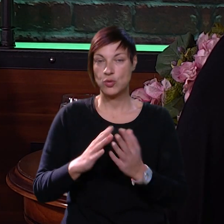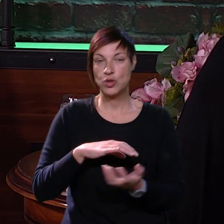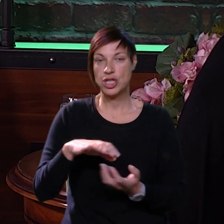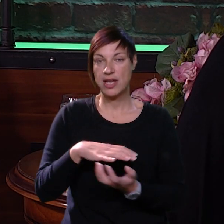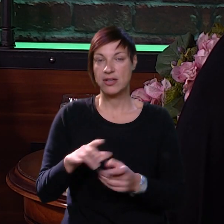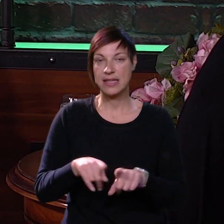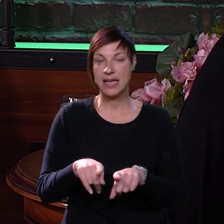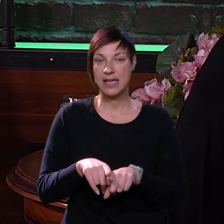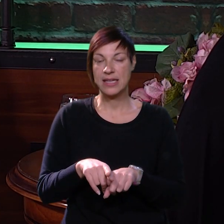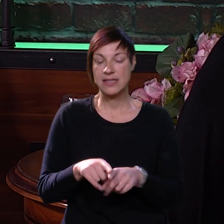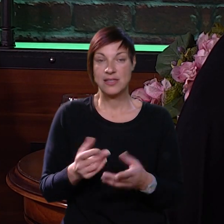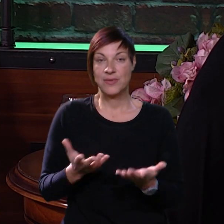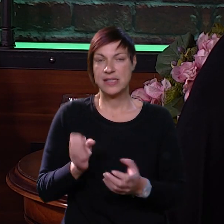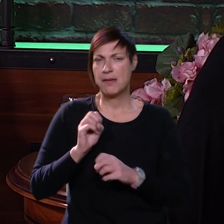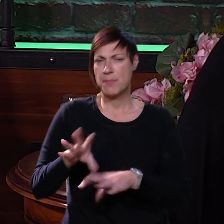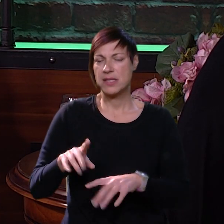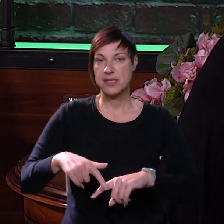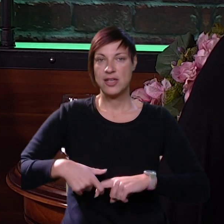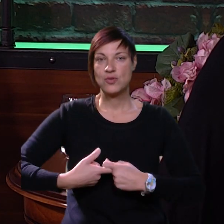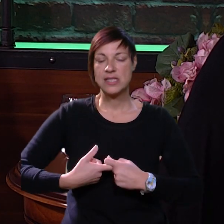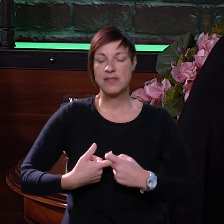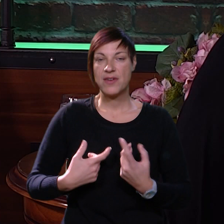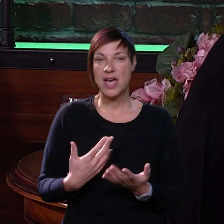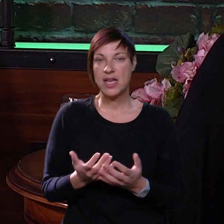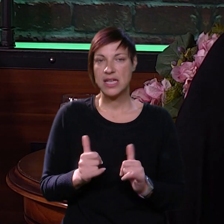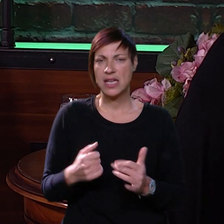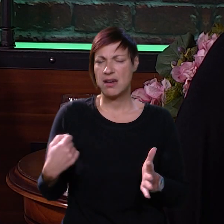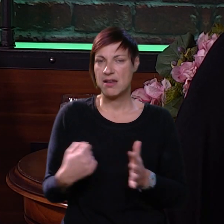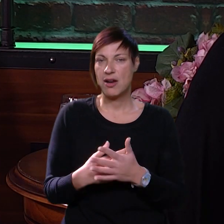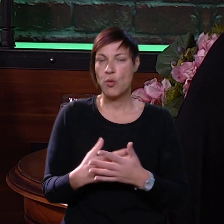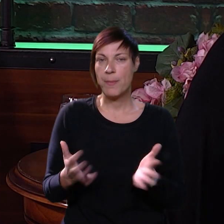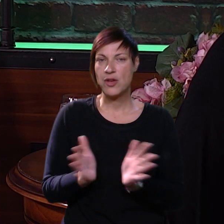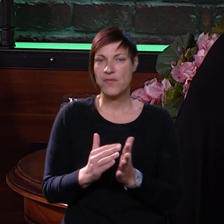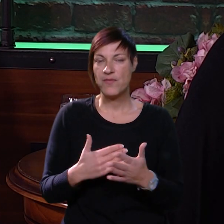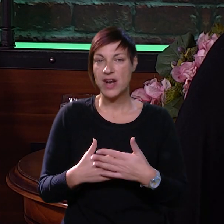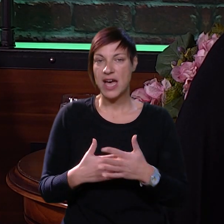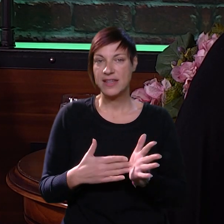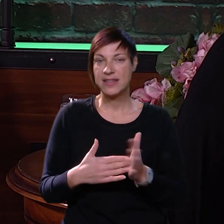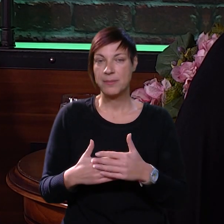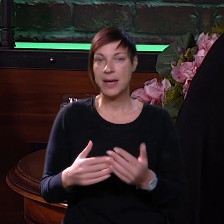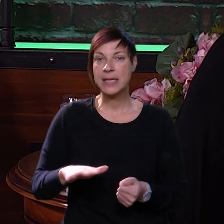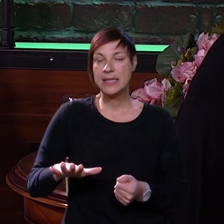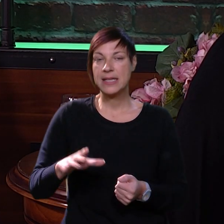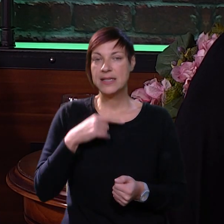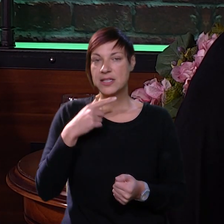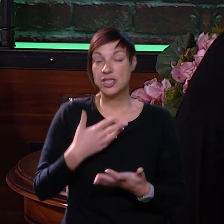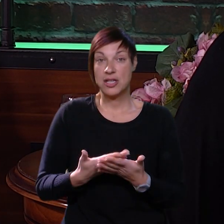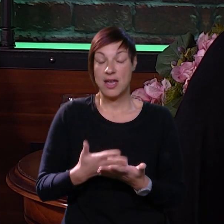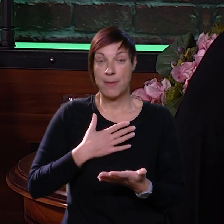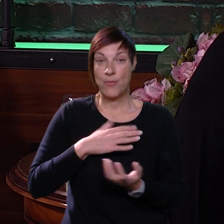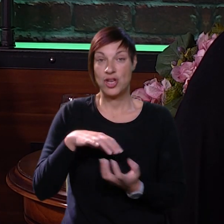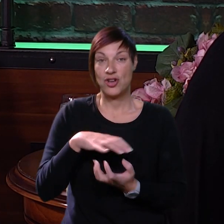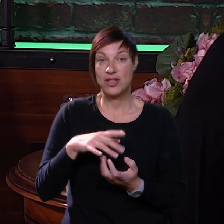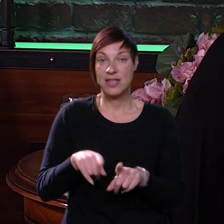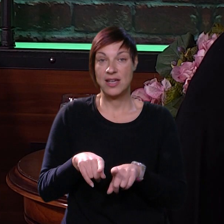kuće da roditelji isto, ne znam, bacaju stvari ili lupaju vratima i sl. Dakle, djete će opet reći